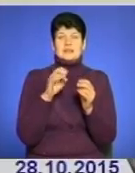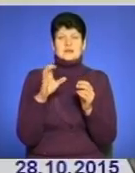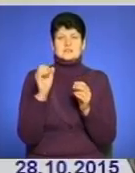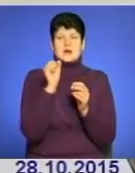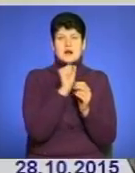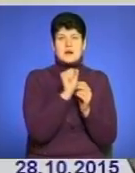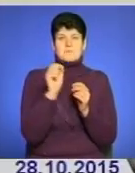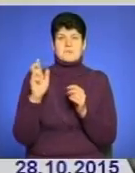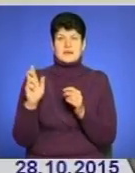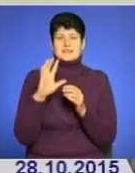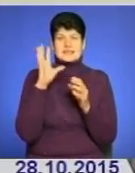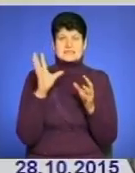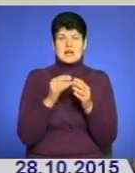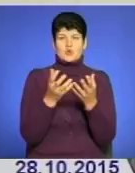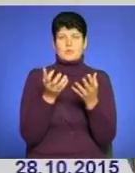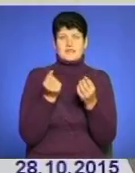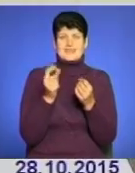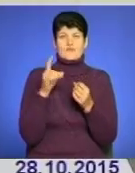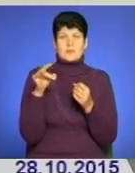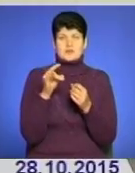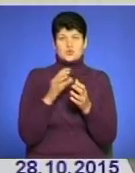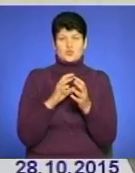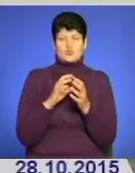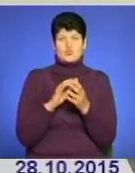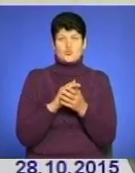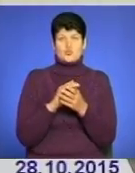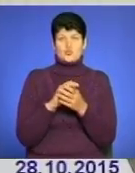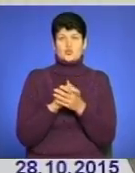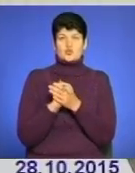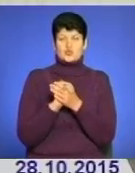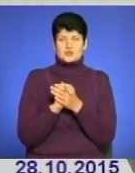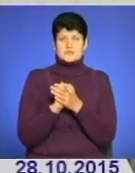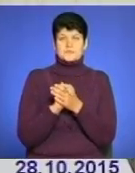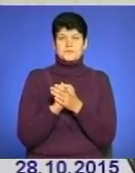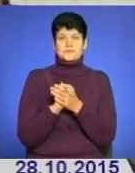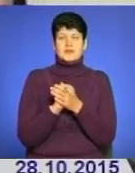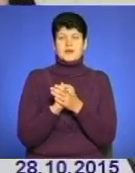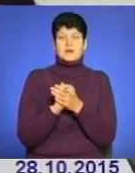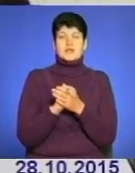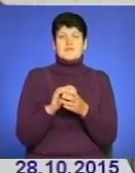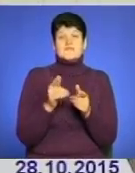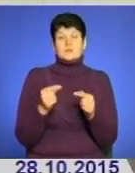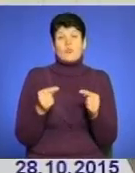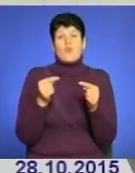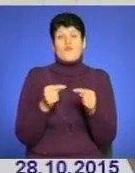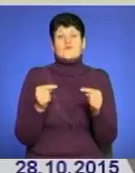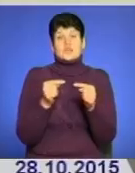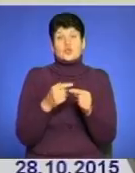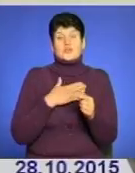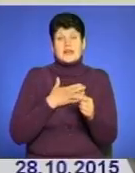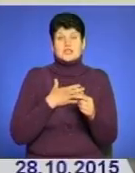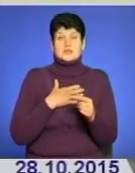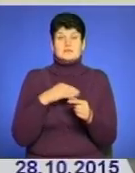є загально прийнятий у Європейському Союзі. Відповідно, помаленьку наші споживачі будуть